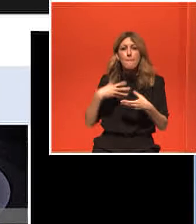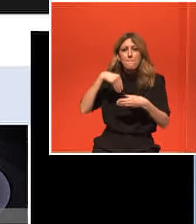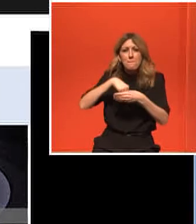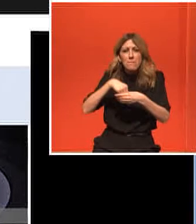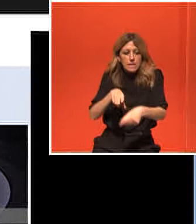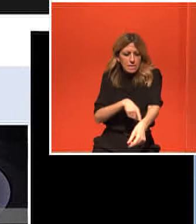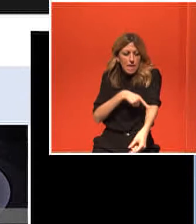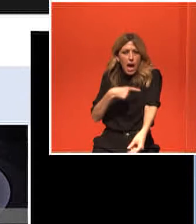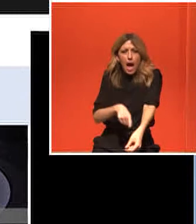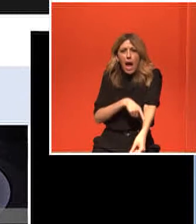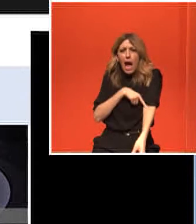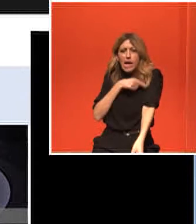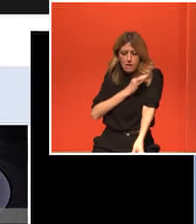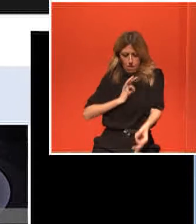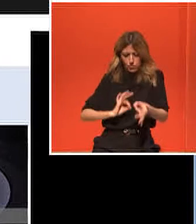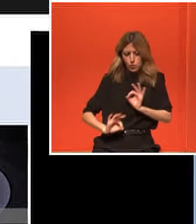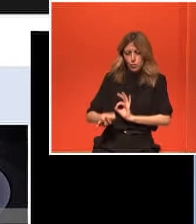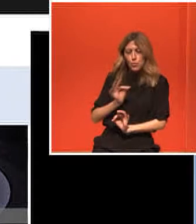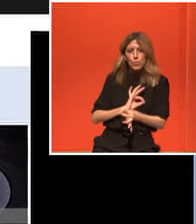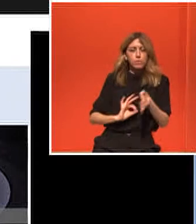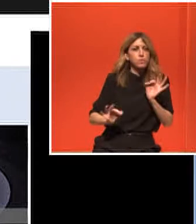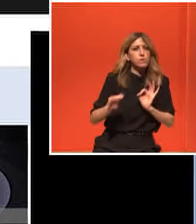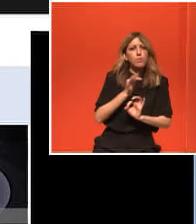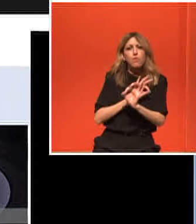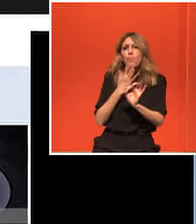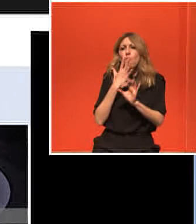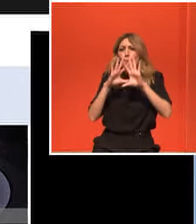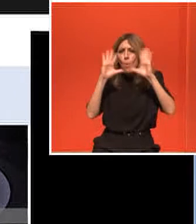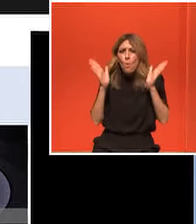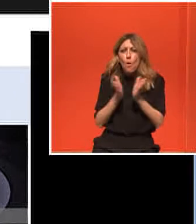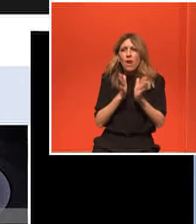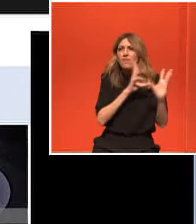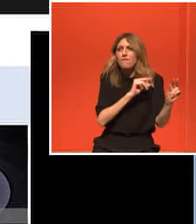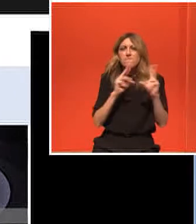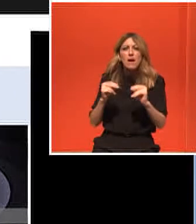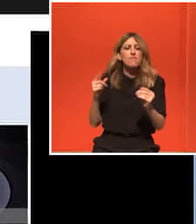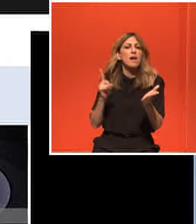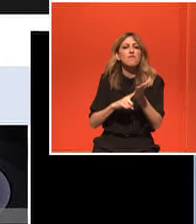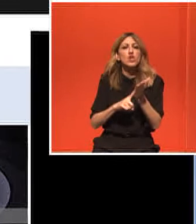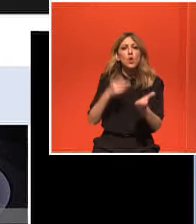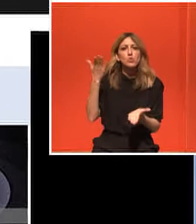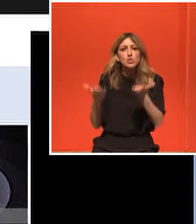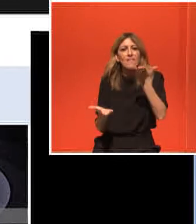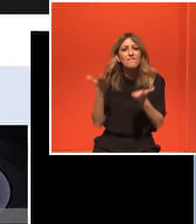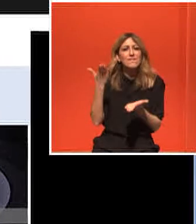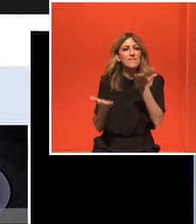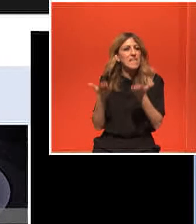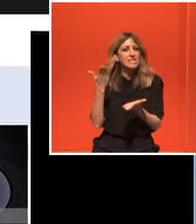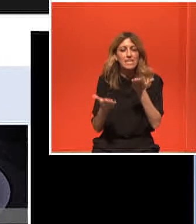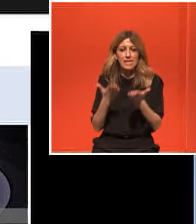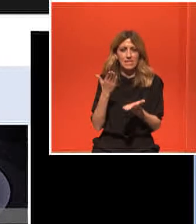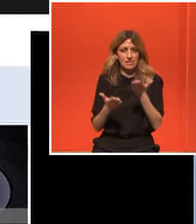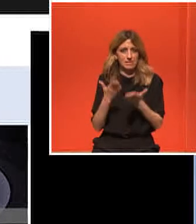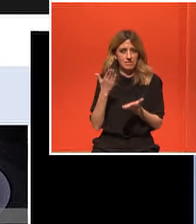καθώς περνάνε αυτές είναι μηχανικές φορτίσεις οι οποίες επιδρούν και στα ίδια τα κύτταρα που κυκλοφορούν αλλά και στα